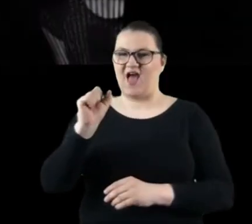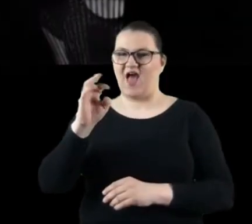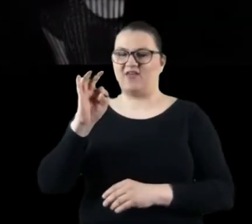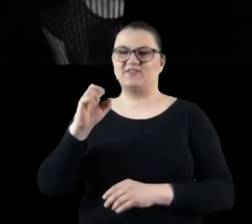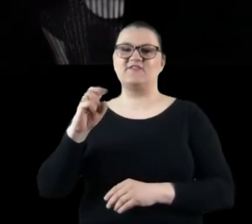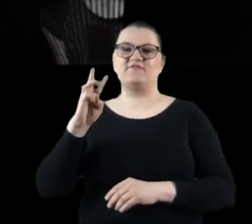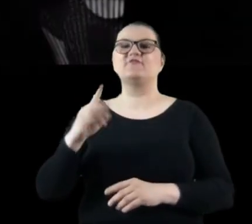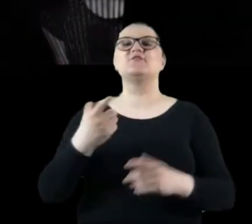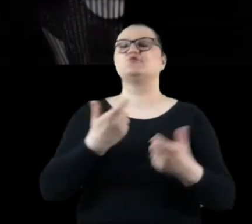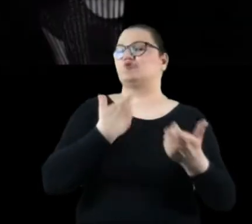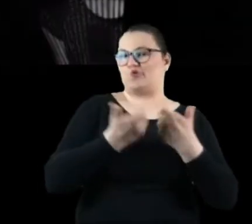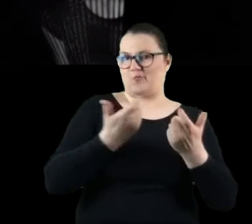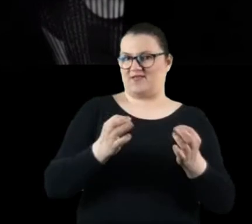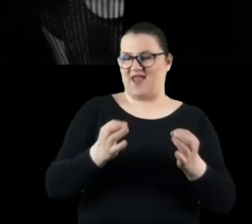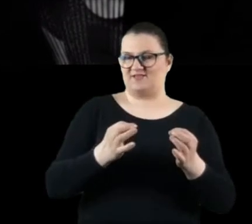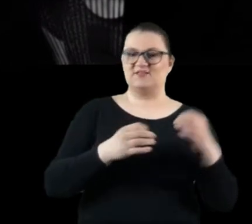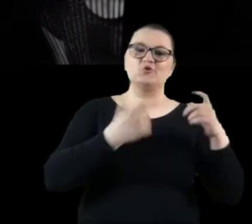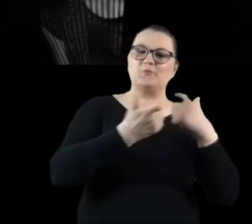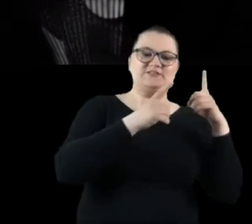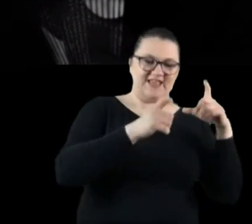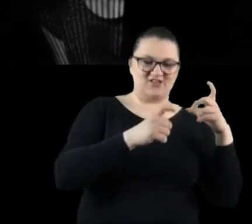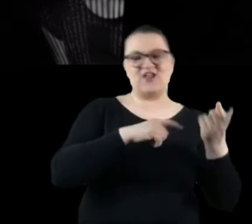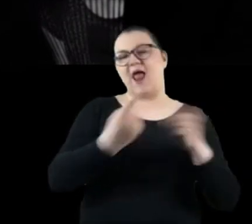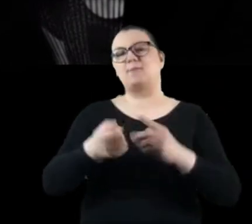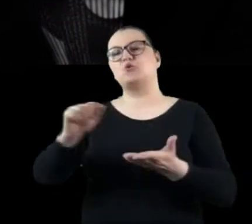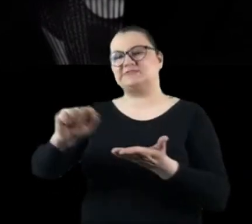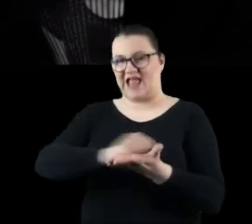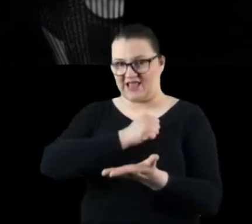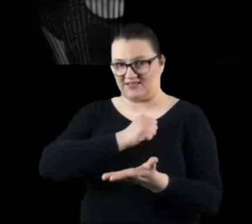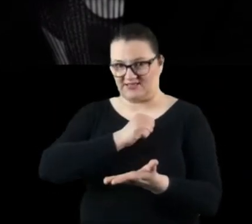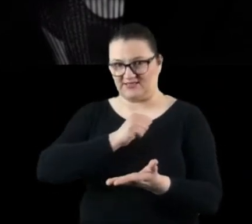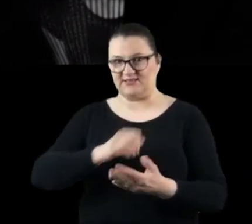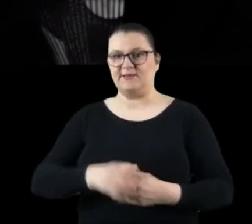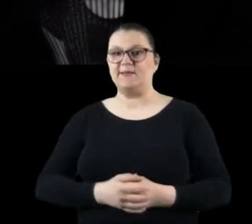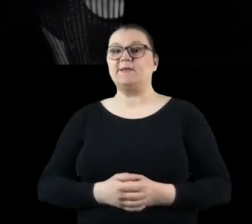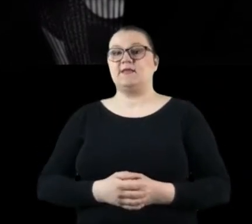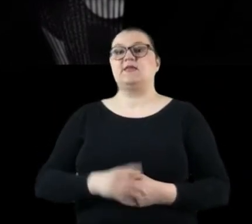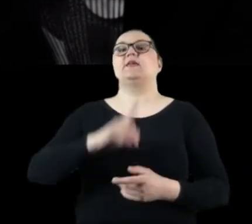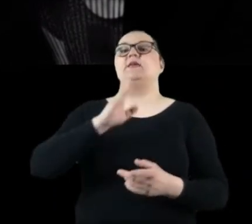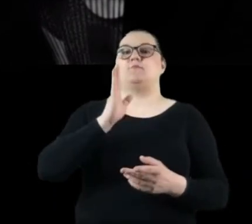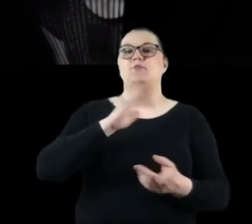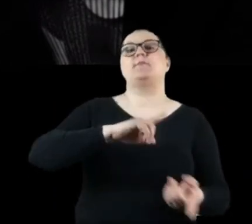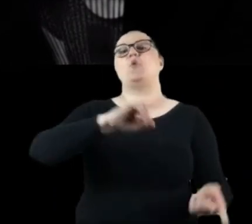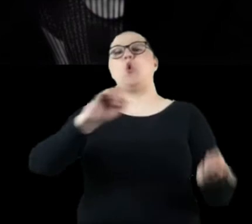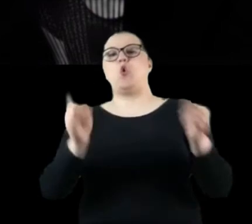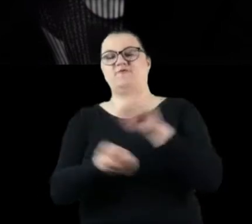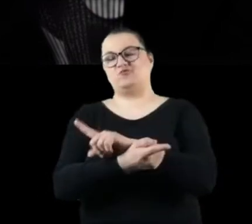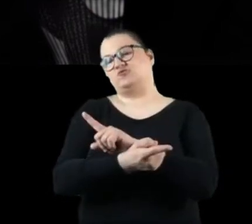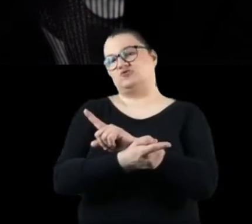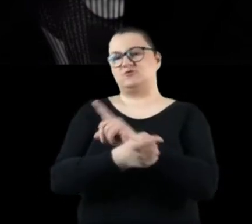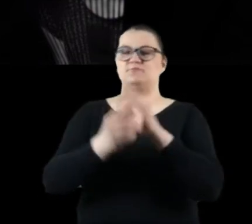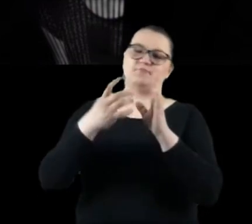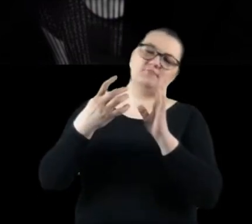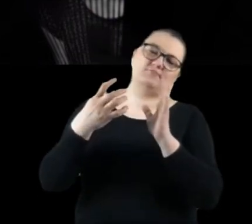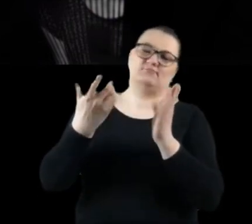Wykonać albo zdjęcie, albo skan takiej fotografii i odwrócić ją w jakimkolwiek programie